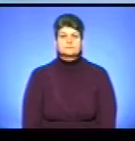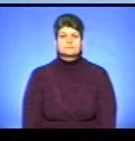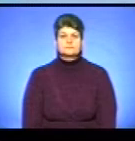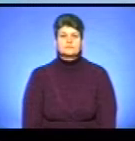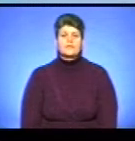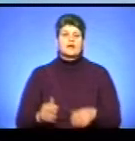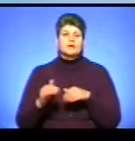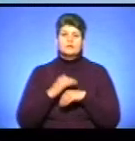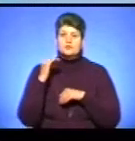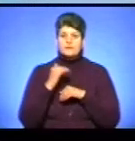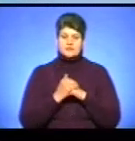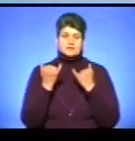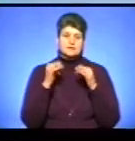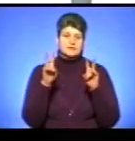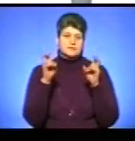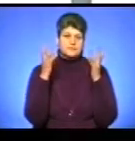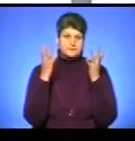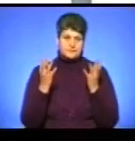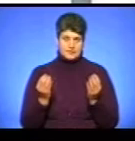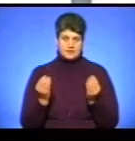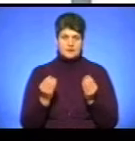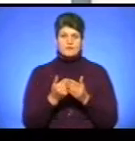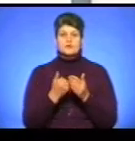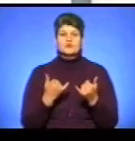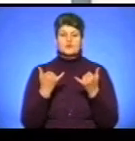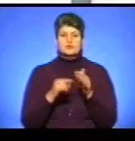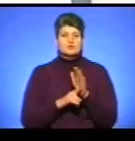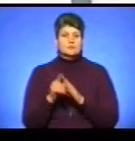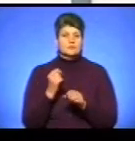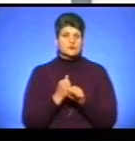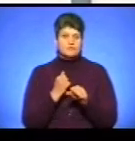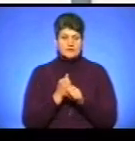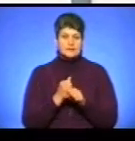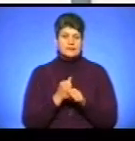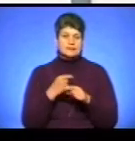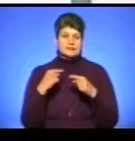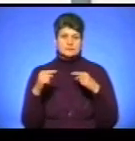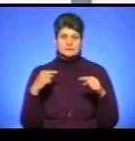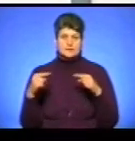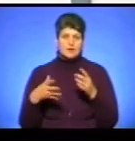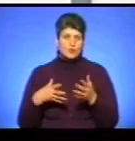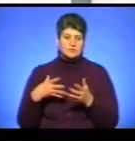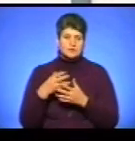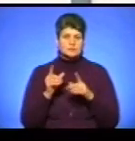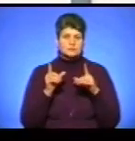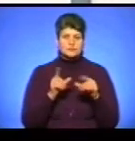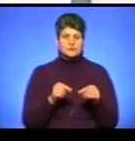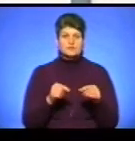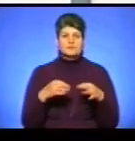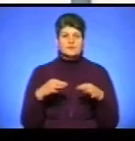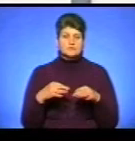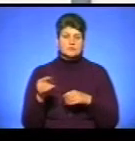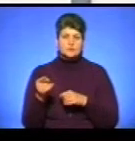Доброго вечора! В ефірі тема дня. Від сьогодні почала діяти диференційована оплата за проїзд в громадському транспорті Тернополя.